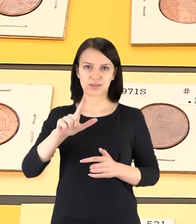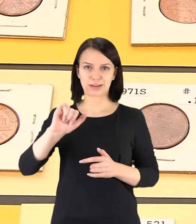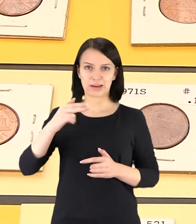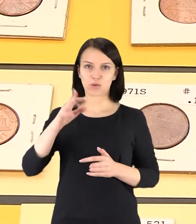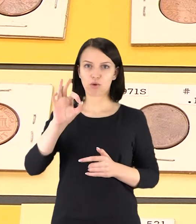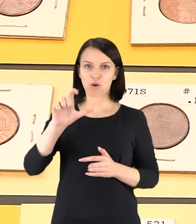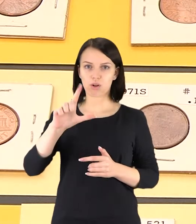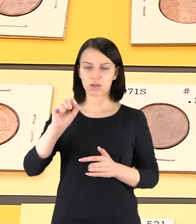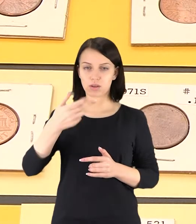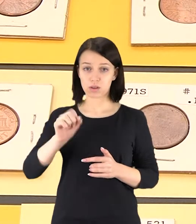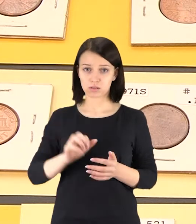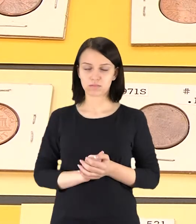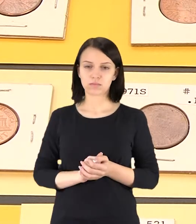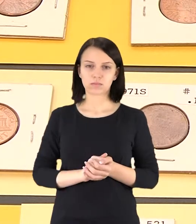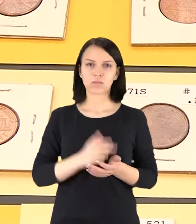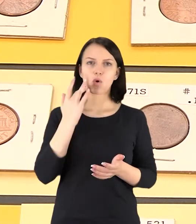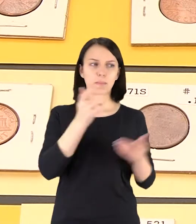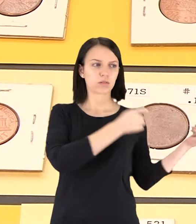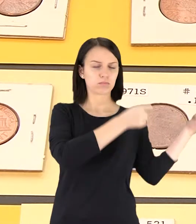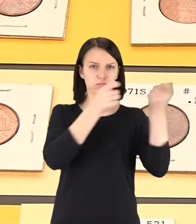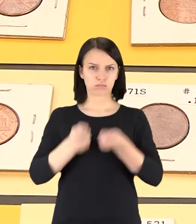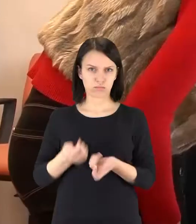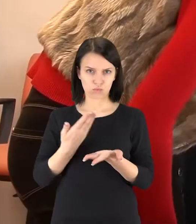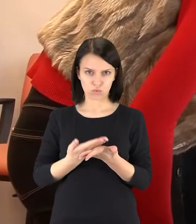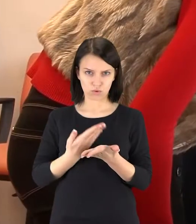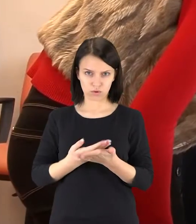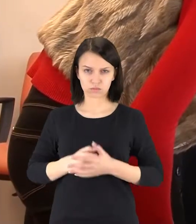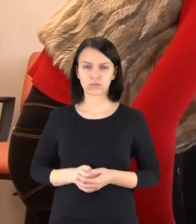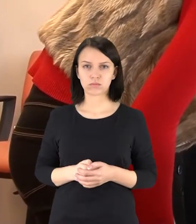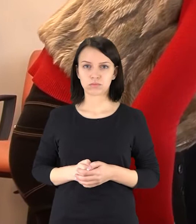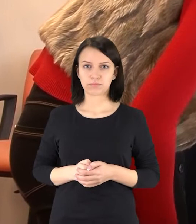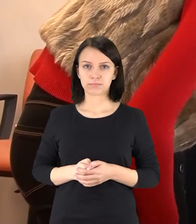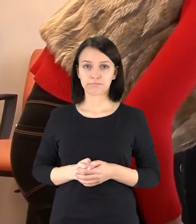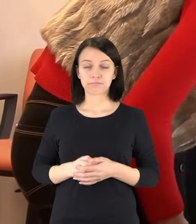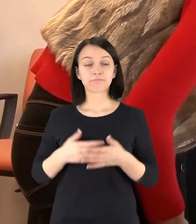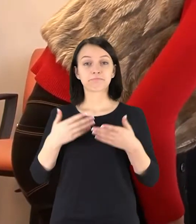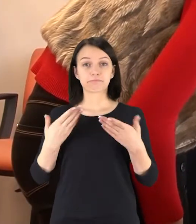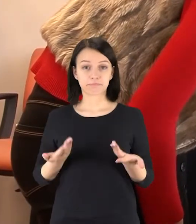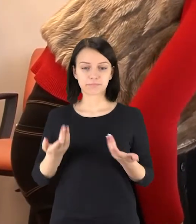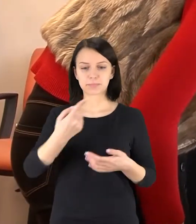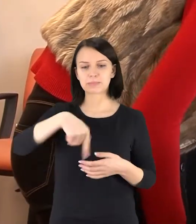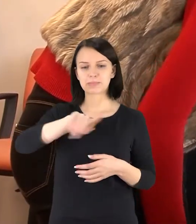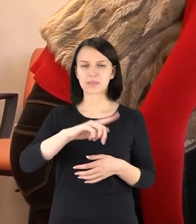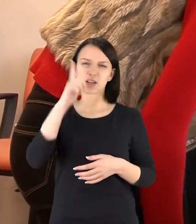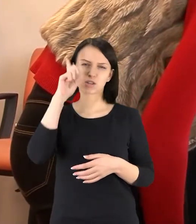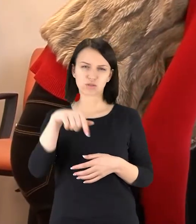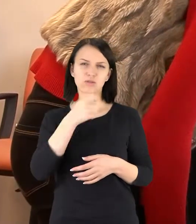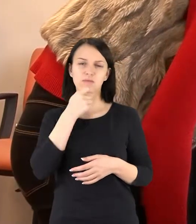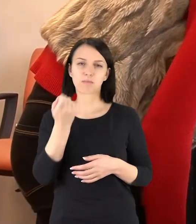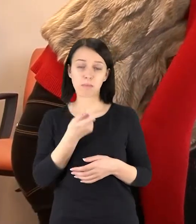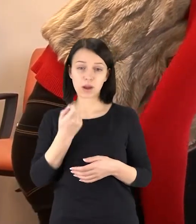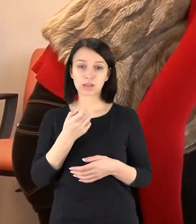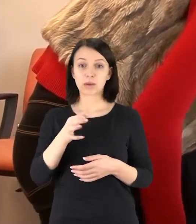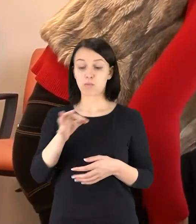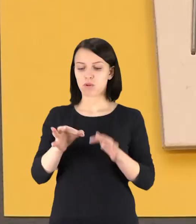Abraomo Linkolno bareliefo. Ši kolekcija tiec iš Junktynių Amerikos valstijų iš Šiaulius atkeliavo neatsitiktinai. Nedaug kas